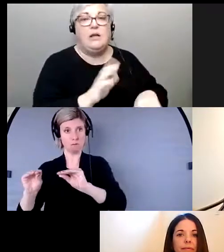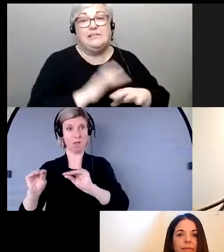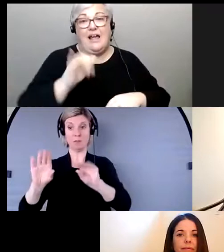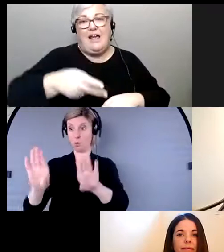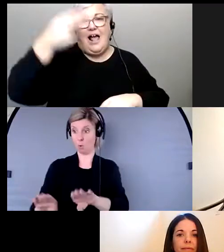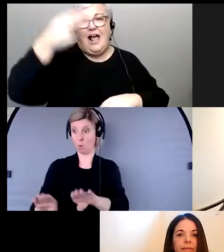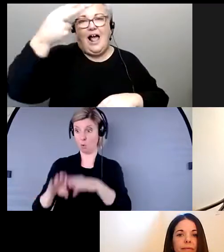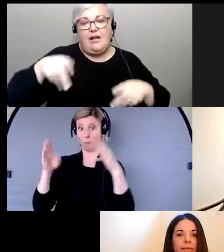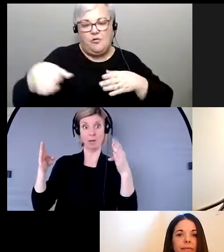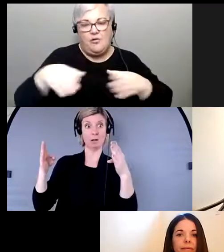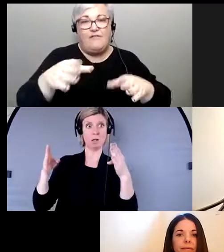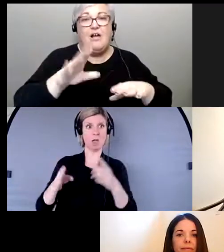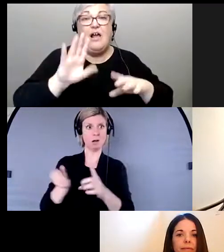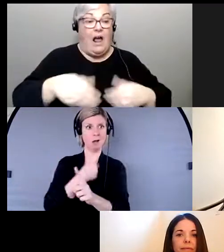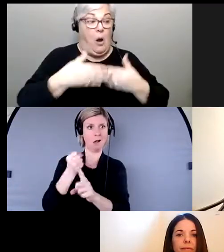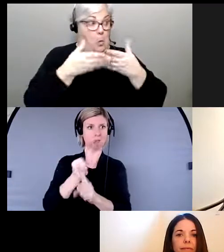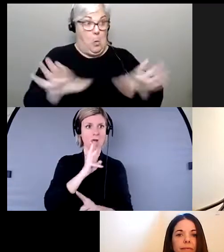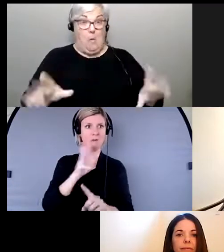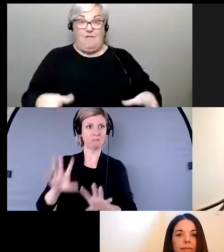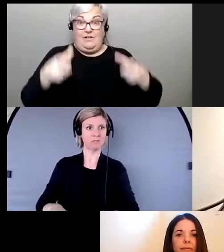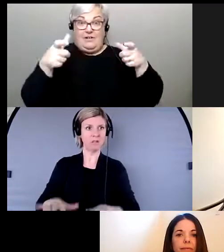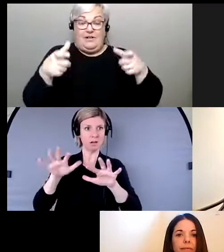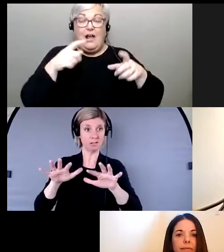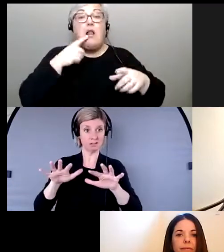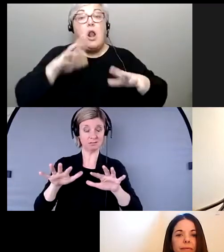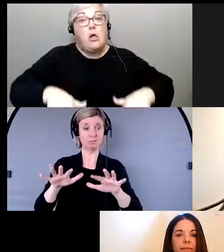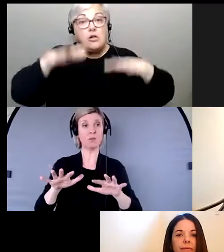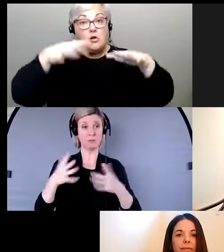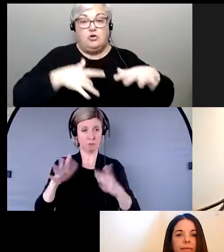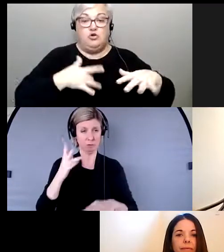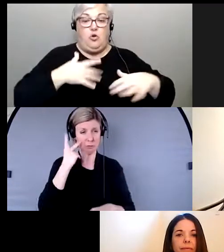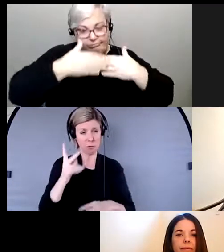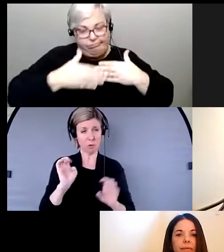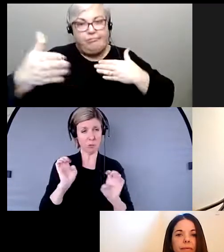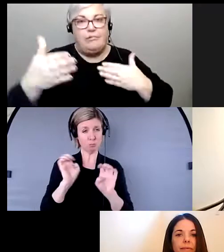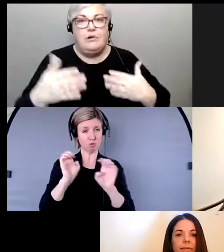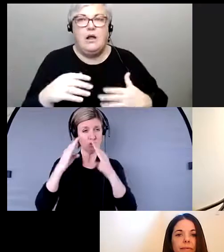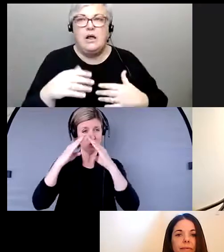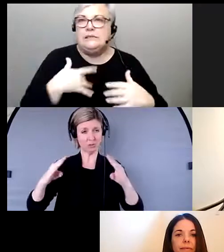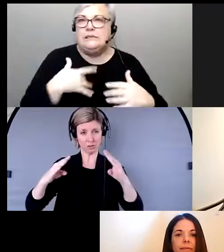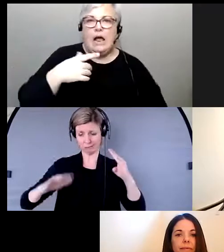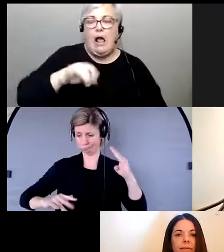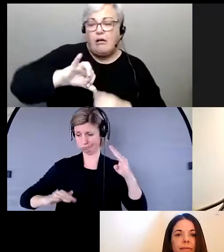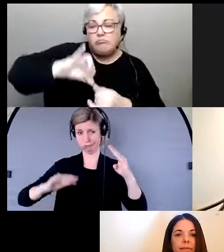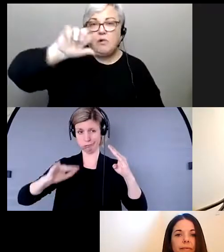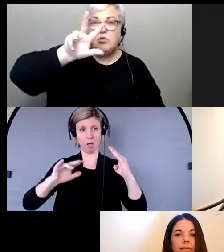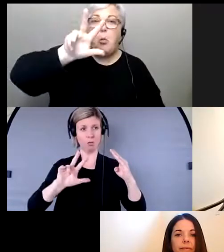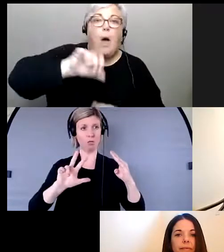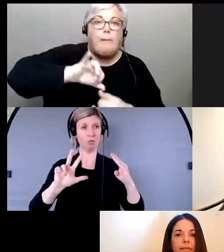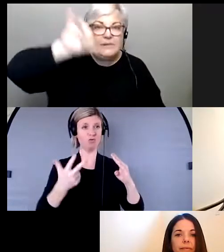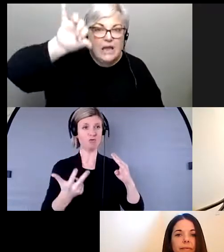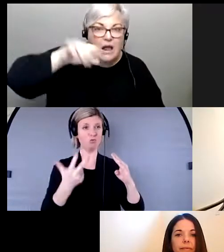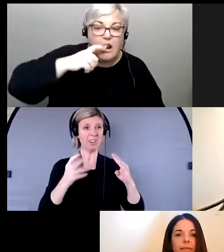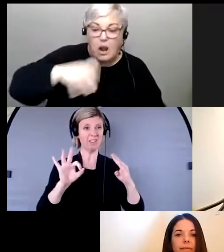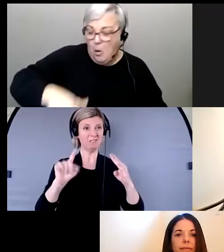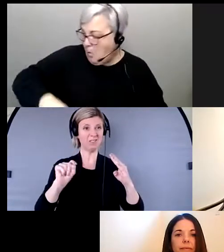Onze mois après son ouverture, l'inondation de juin a eu lieu. Il y avait plus de trois pieds d'eau sur le